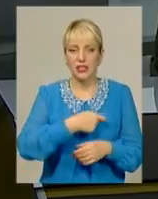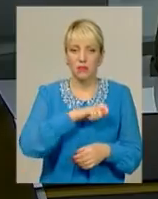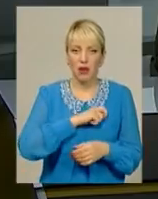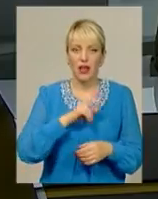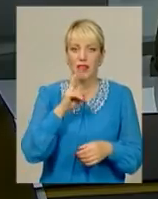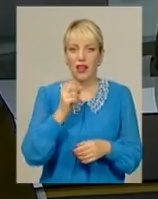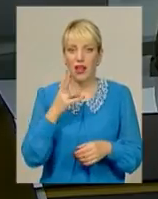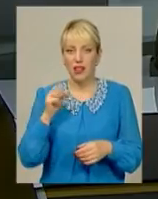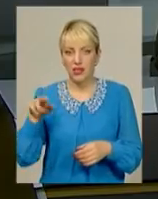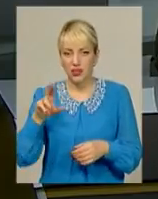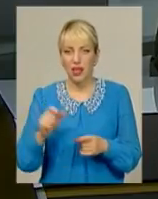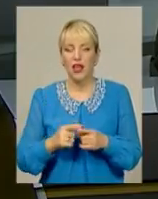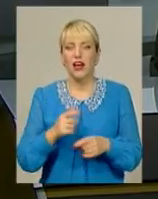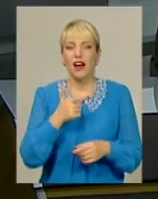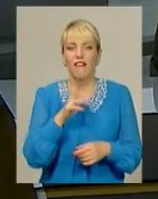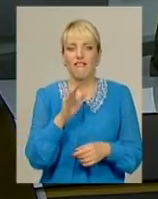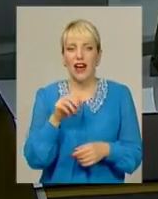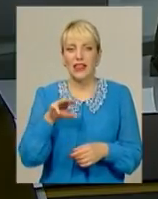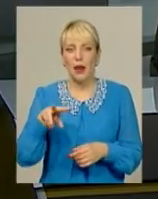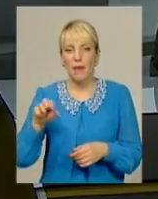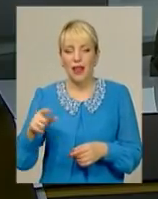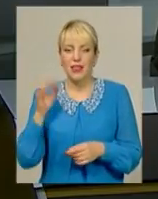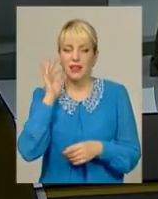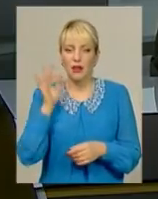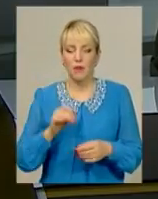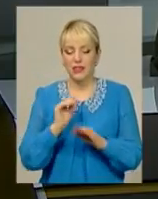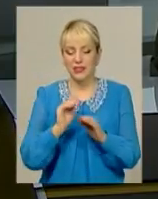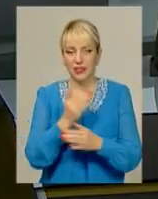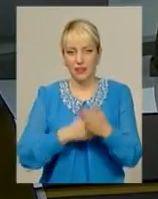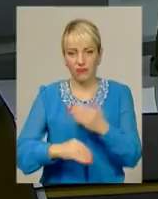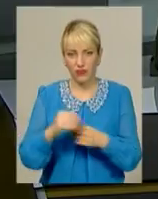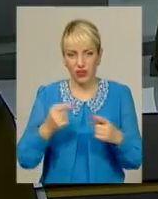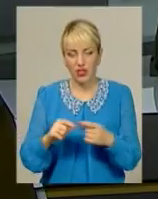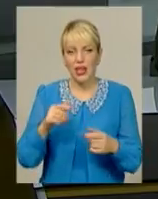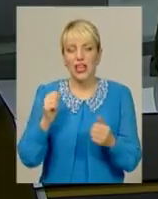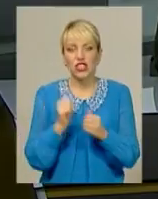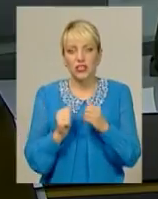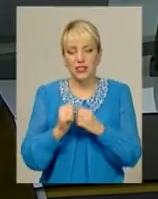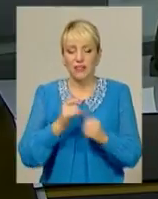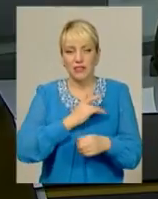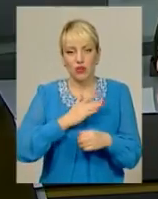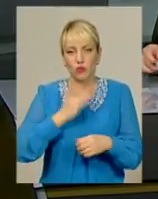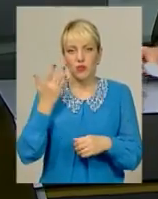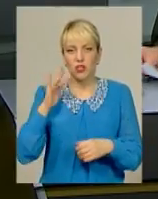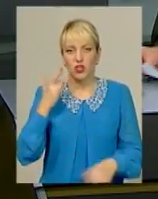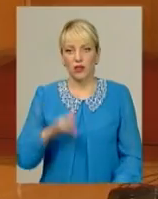Канади, Гватемали, Франції та Німеччини. Дітей із фізичними вадами найчастіше всиновлюють громадяни США.